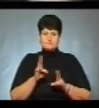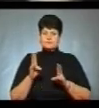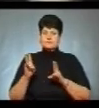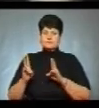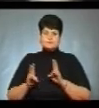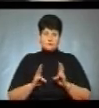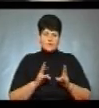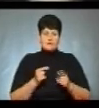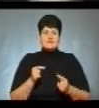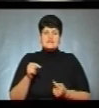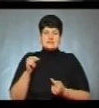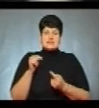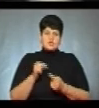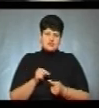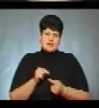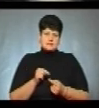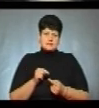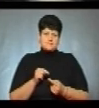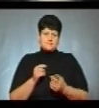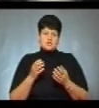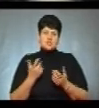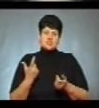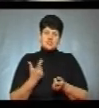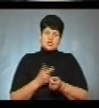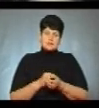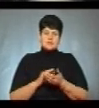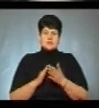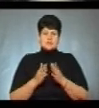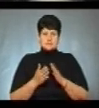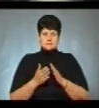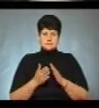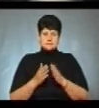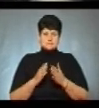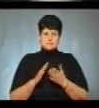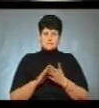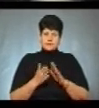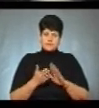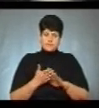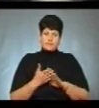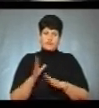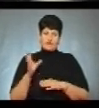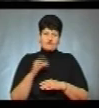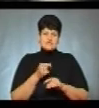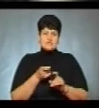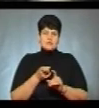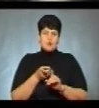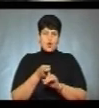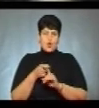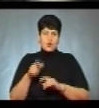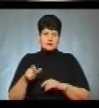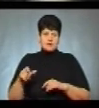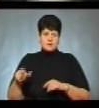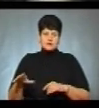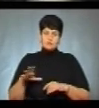відповідно визначається щеплювальний статус всіх контактних, чи вони, наприклад,